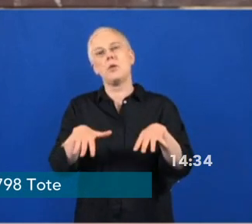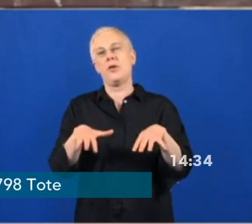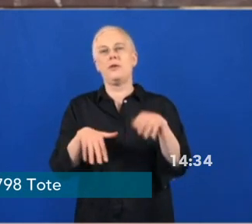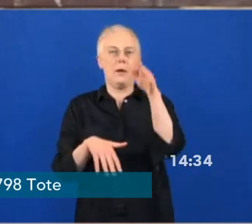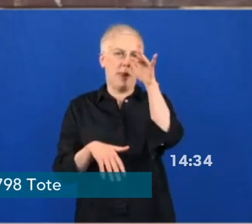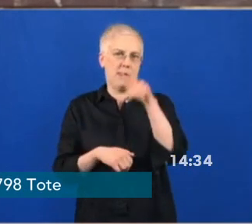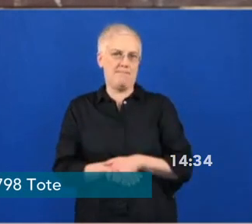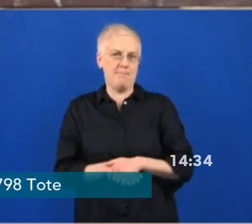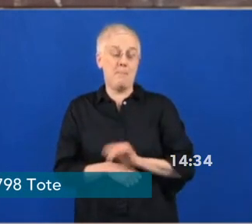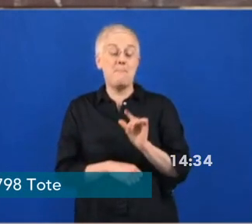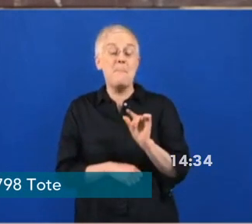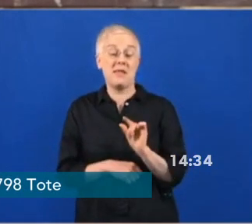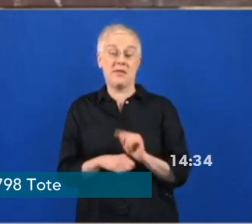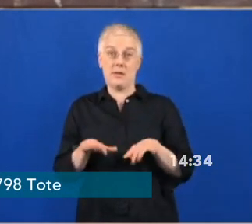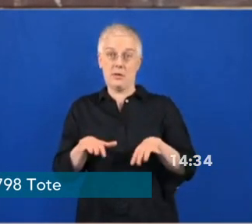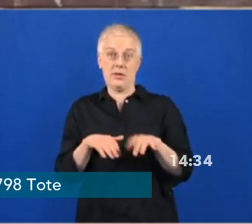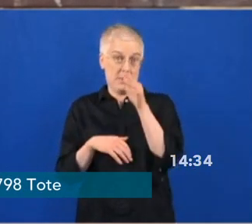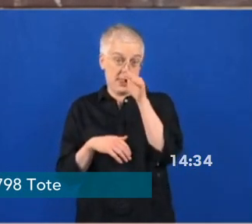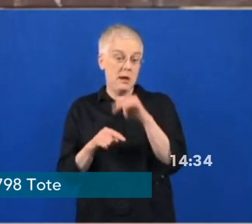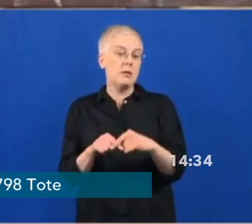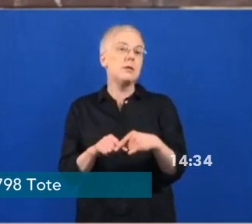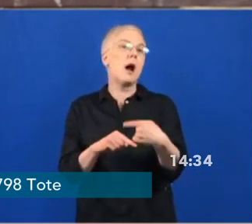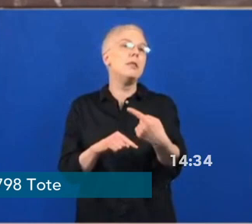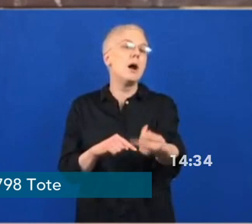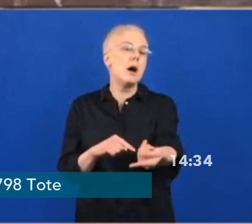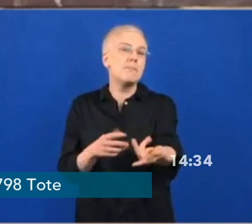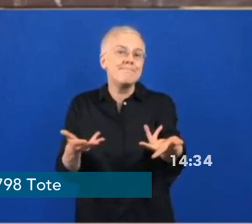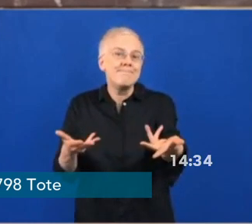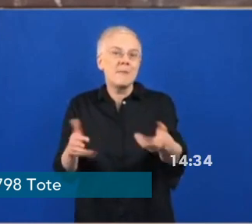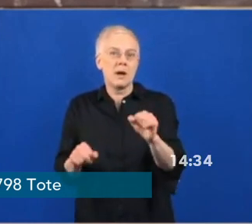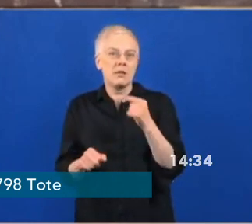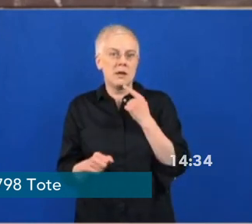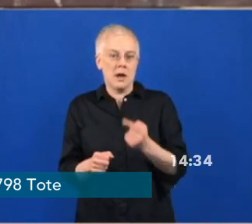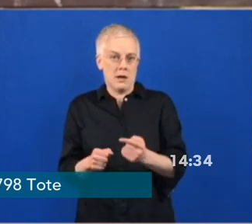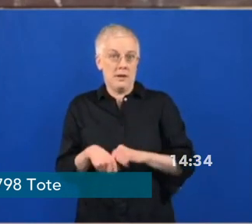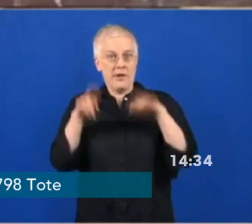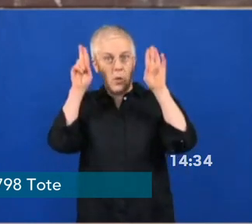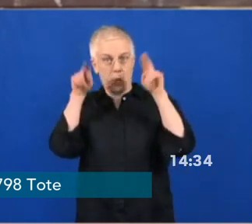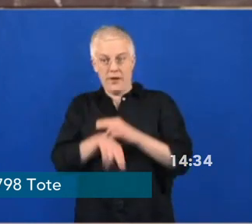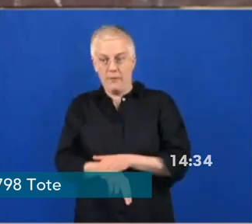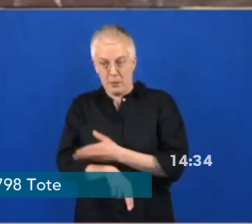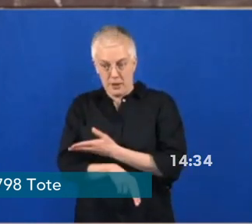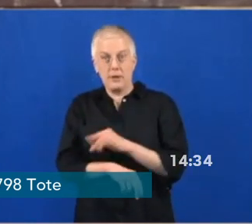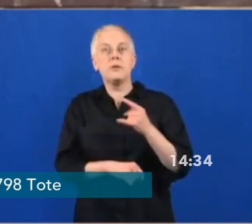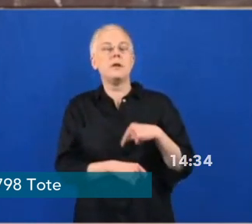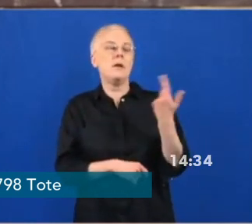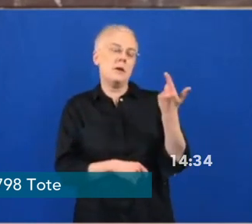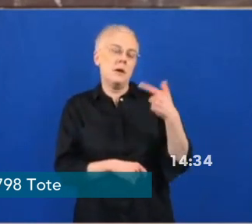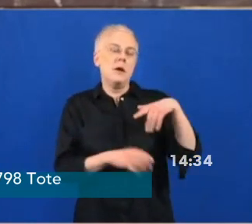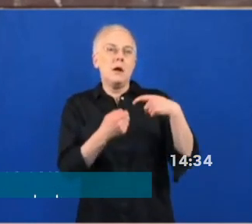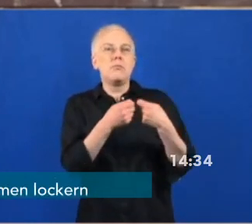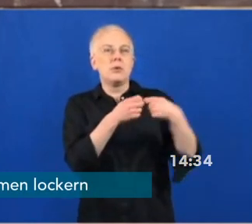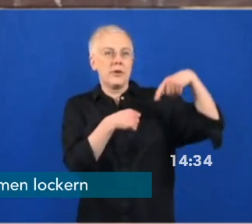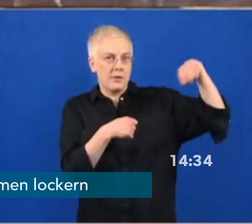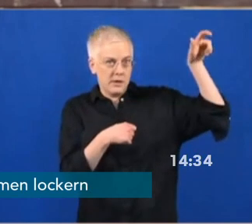lässt sich dazu halt nicht so jenes vorhersagen. Es wird nach Ostern eine Erörterung geben mit der Bundeskanzlerin und allen Ländern zu der